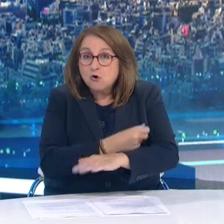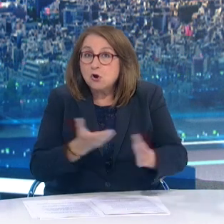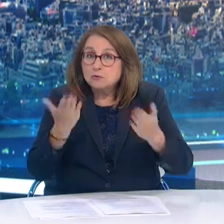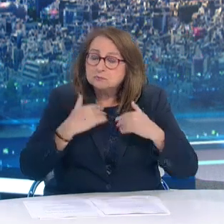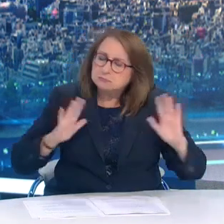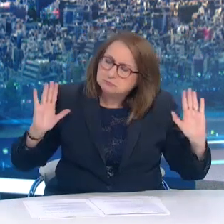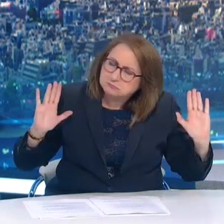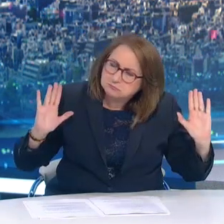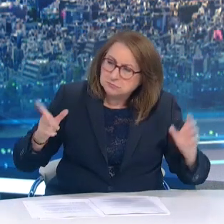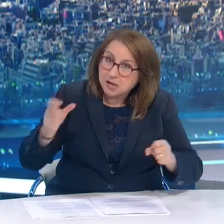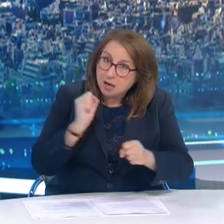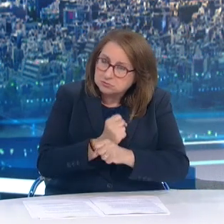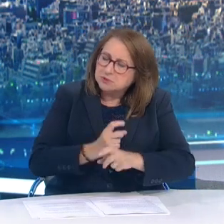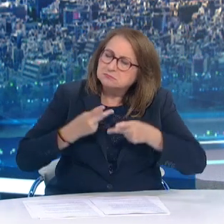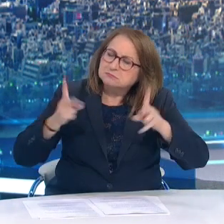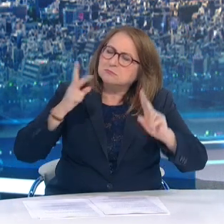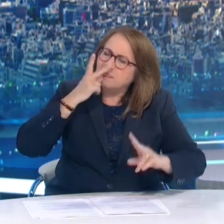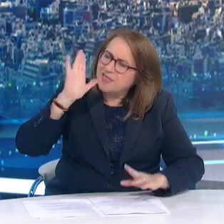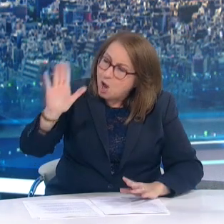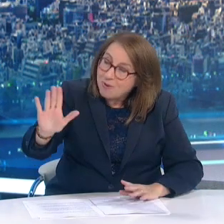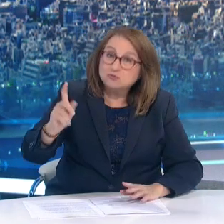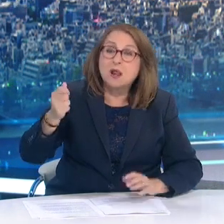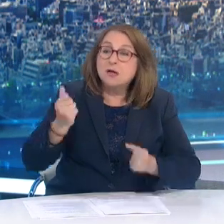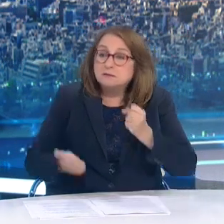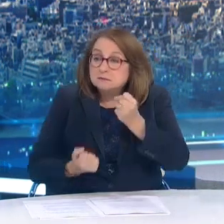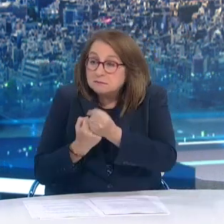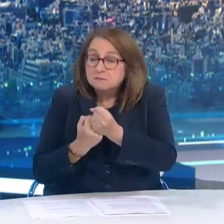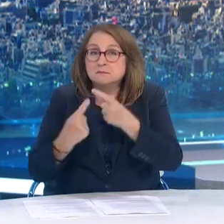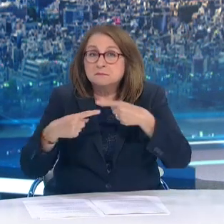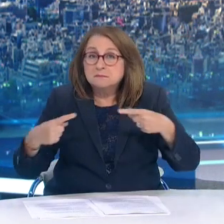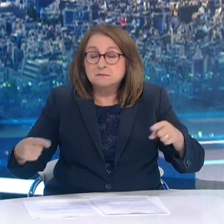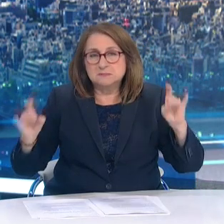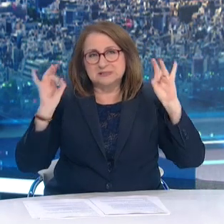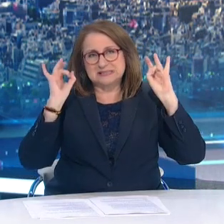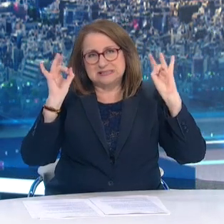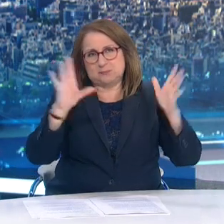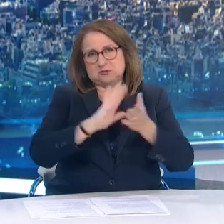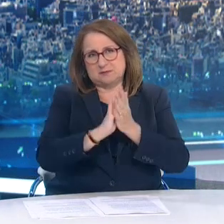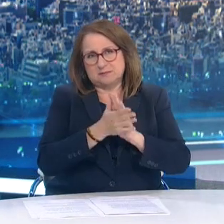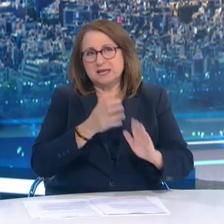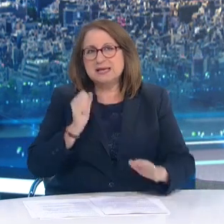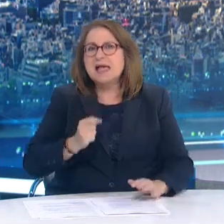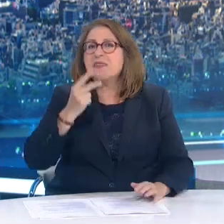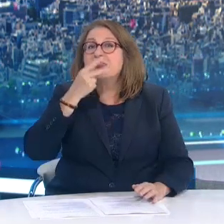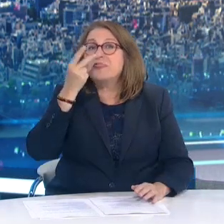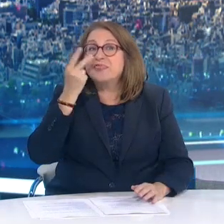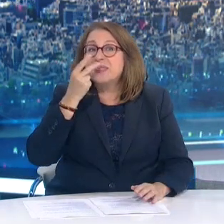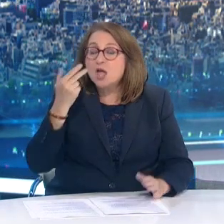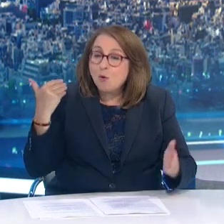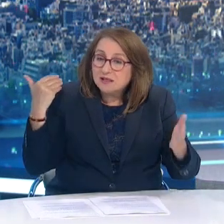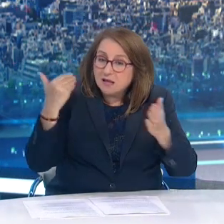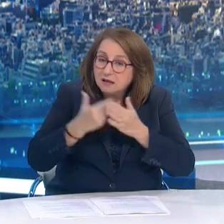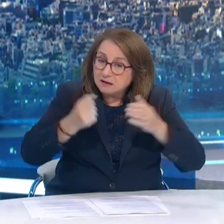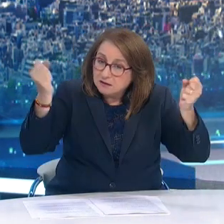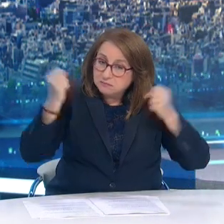εμβολιασμένοι θα ανακτούν σταδιακά την κανονικότητα της προ-πανδημικής ζωής τους Μαζί με τα δικαιώματα που περιορίστηκαν τους προηγούμενους μήνες όπως ήδη